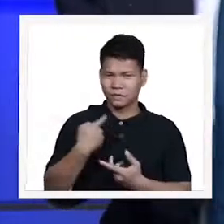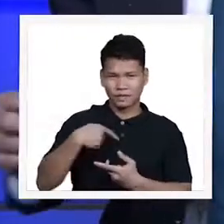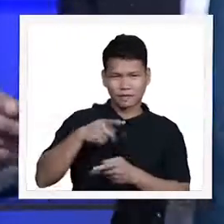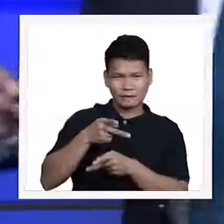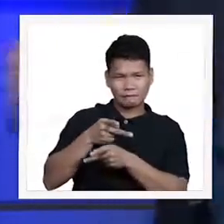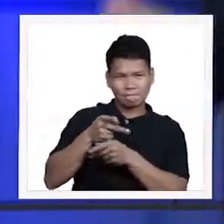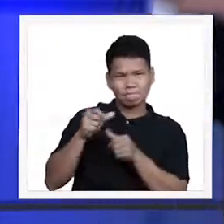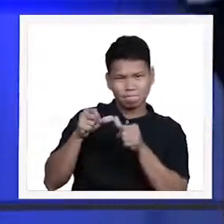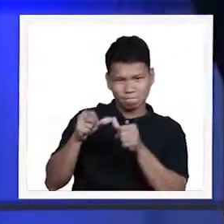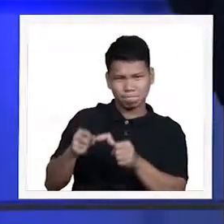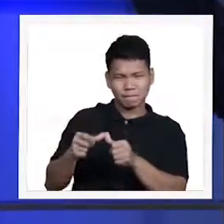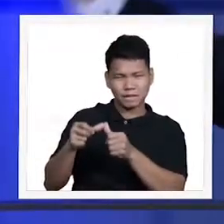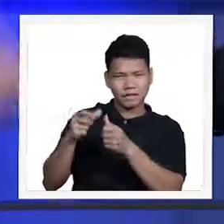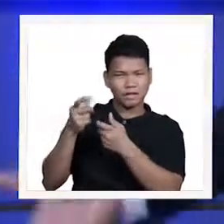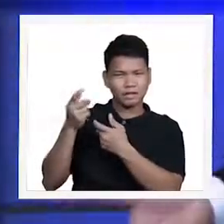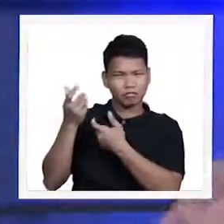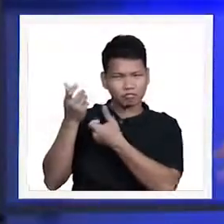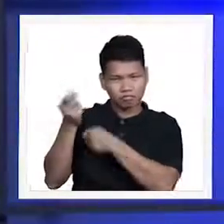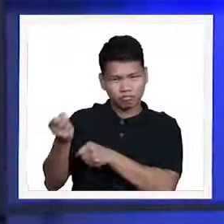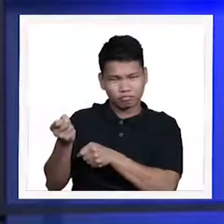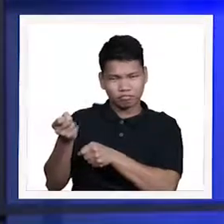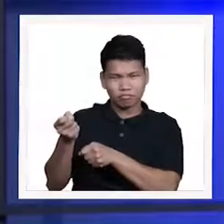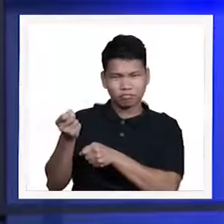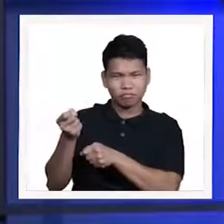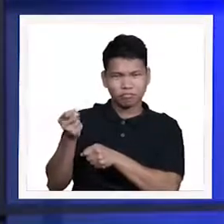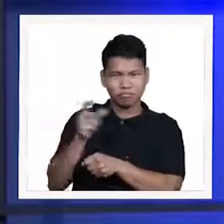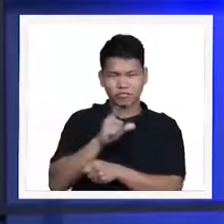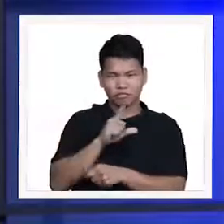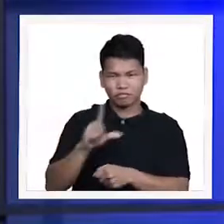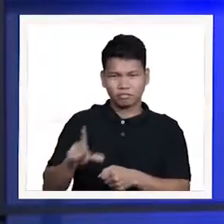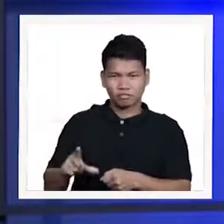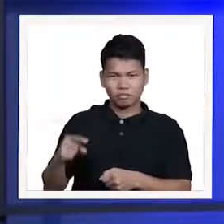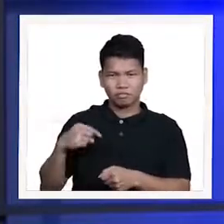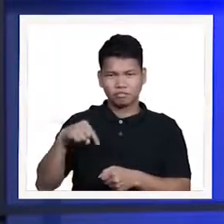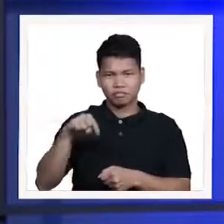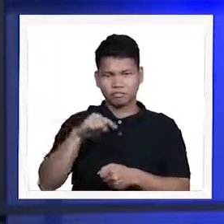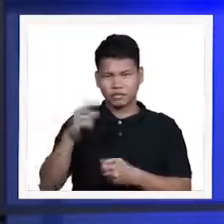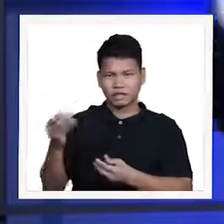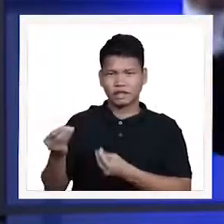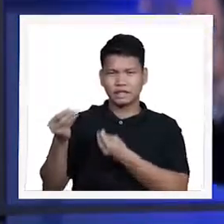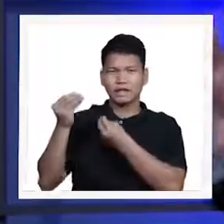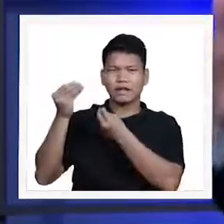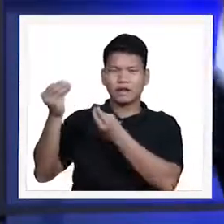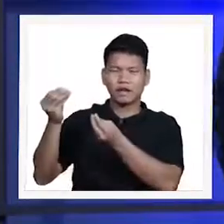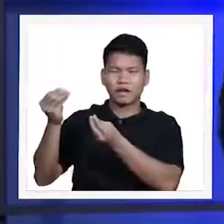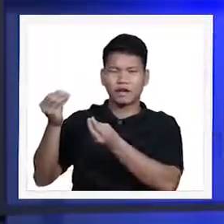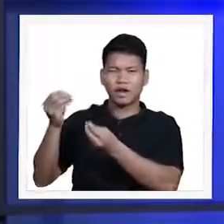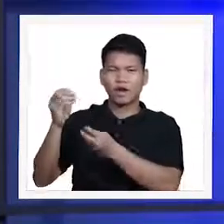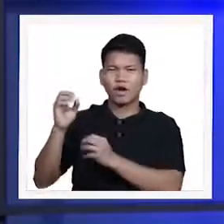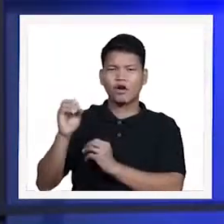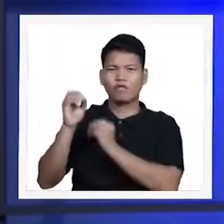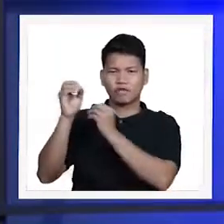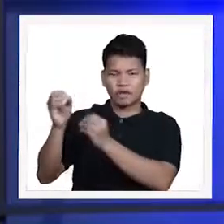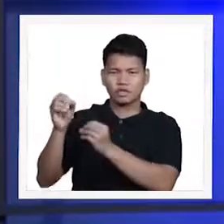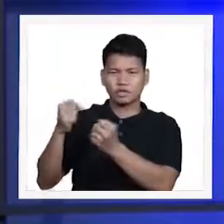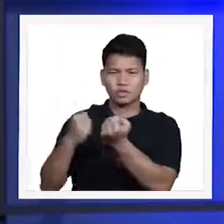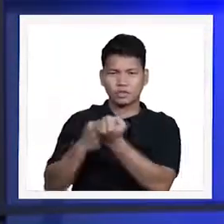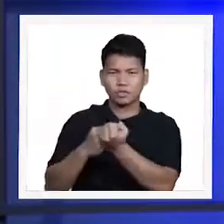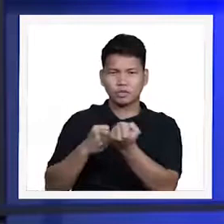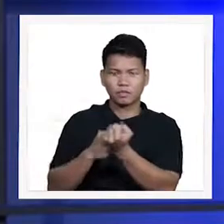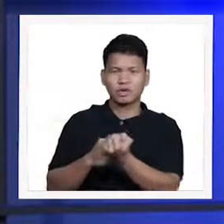Lord bringing back my tithe giving my offerings to him for the support of his work